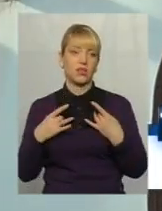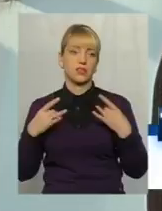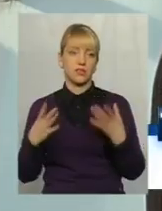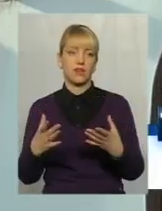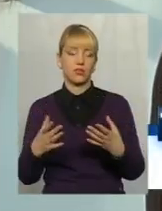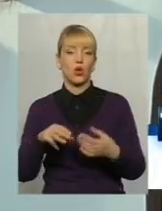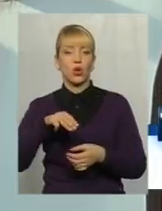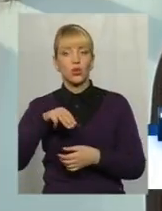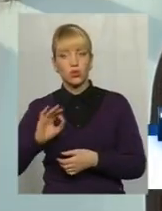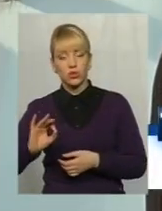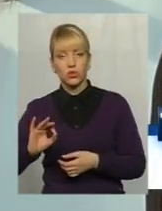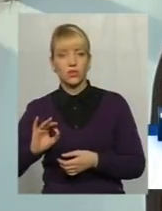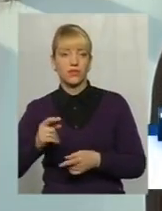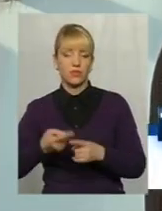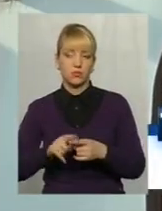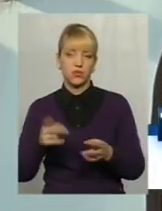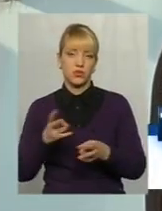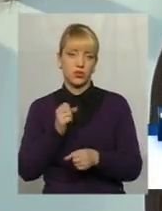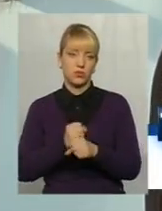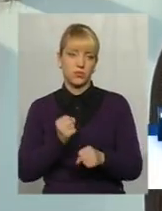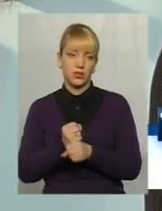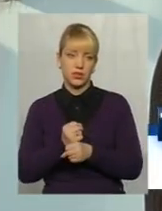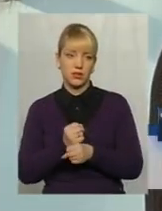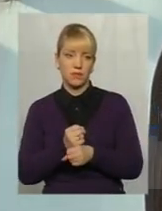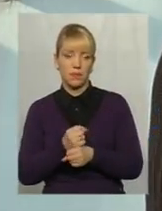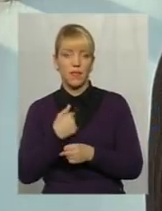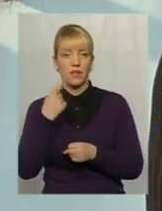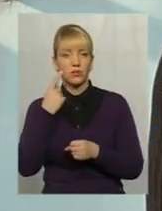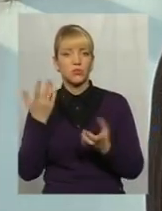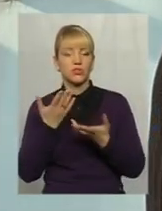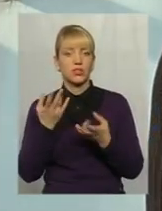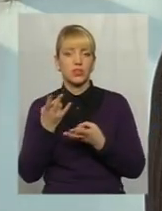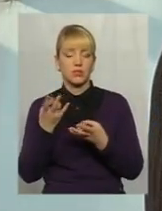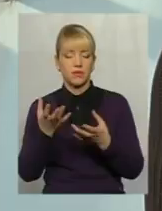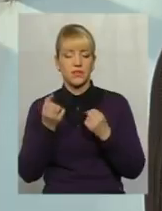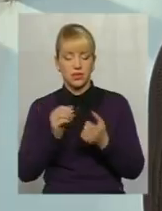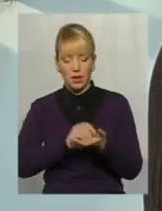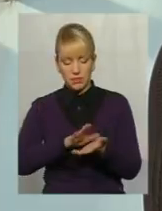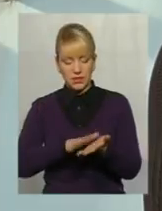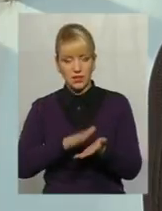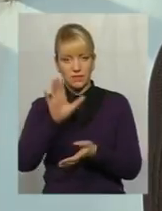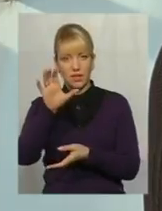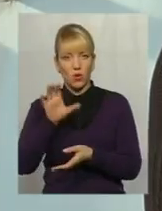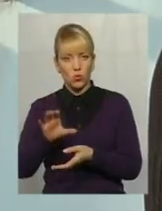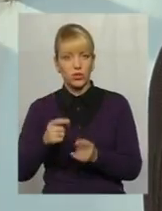свято, він повинен це зробити. Ну, я думаю, що якимось чином треба прописати в законі, щоб не